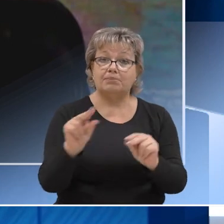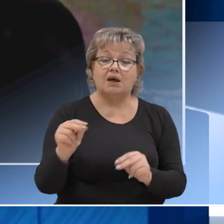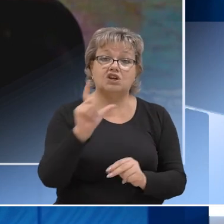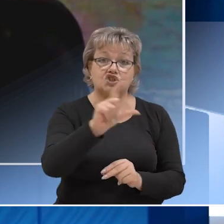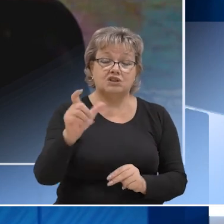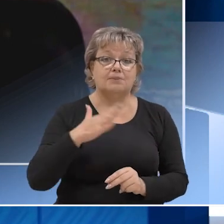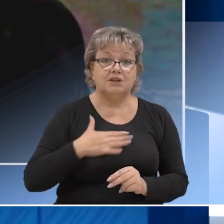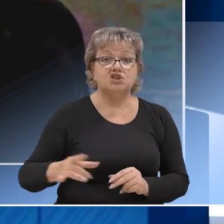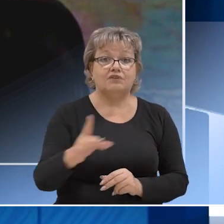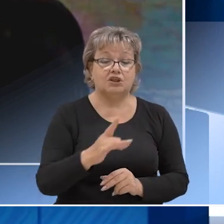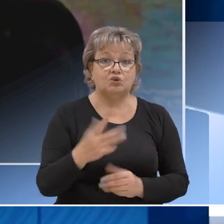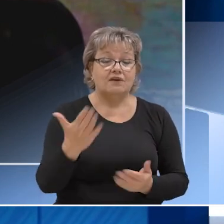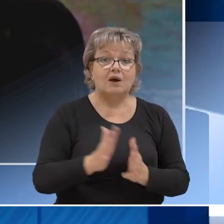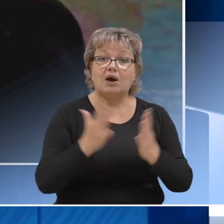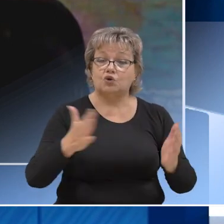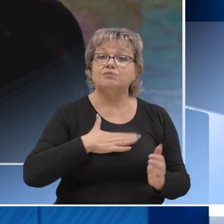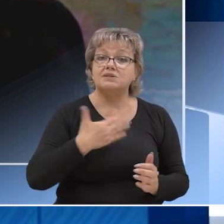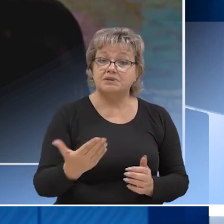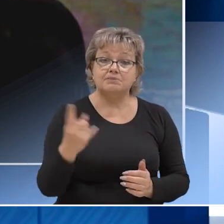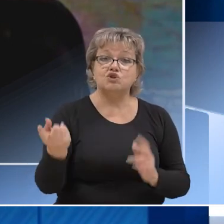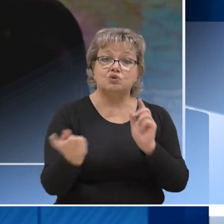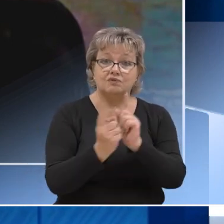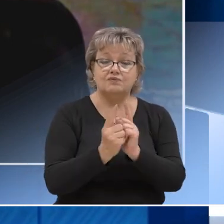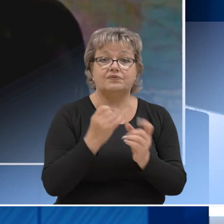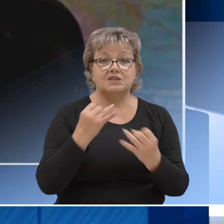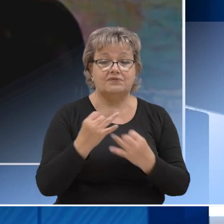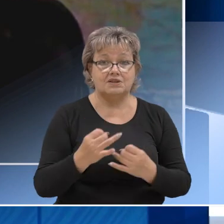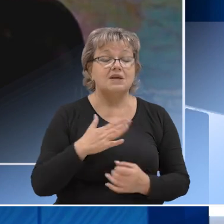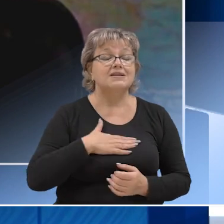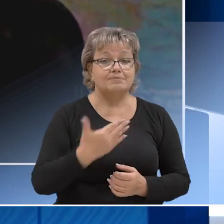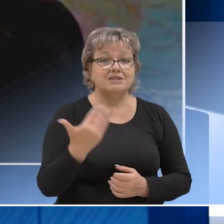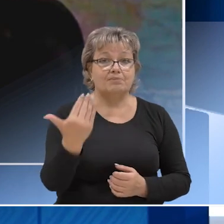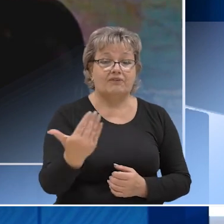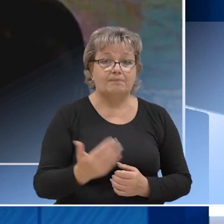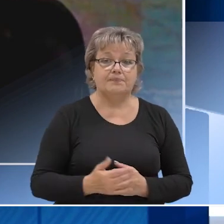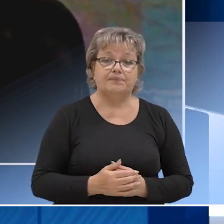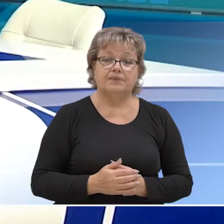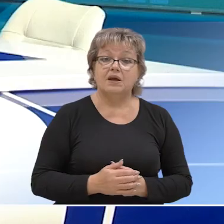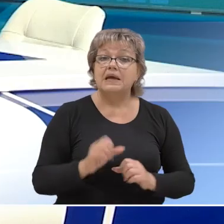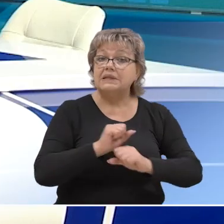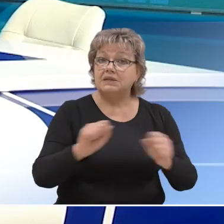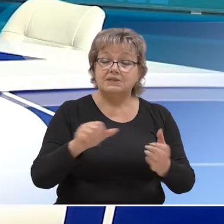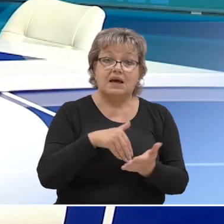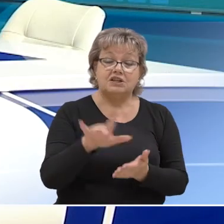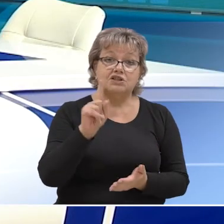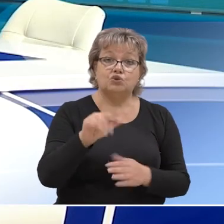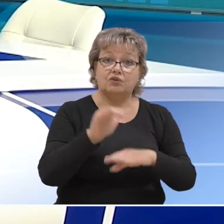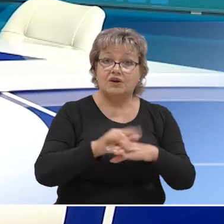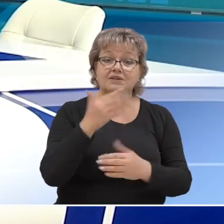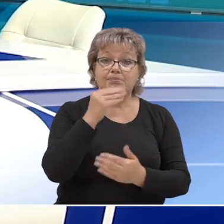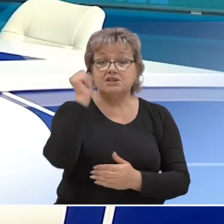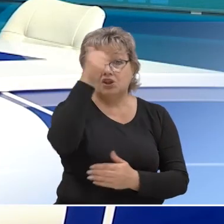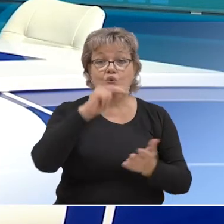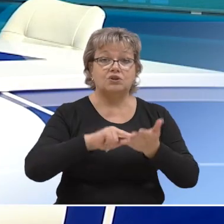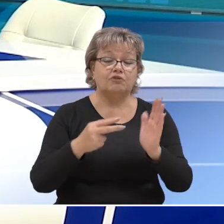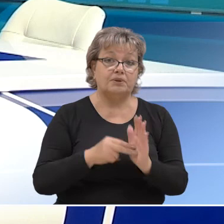благо жителям нашего региона. Вам же огромное спасибо за то, что вышли с нами сегодня на связь. Спасибо вам. Нельзя отрицать тот факт, что